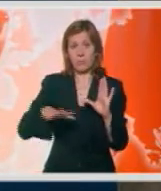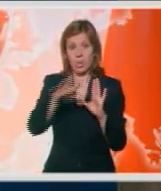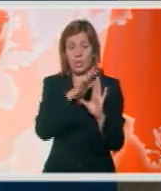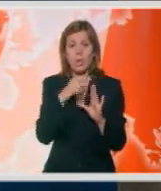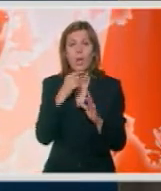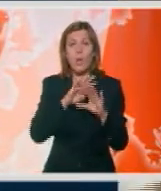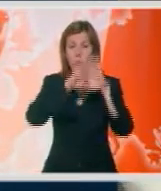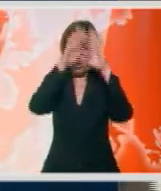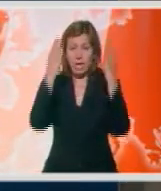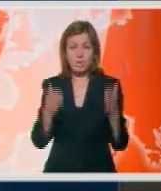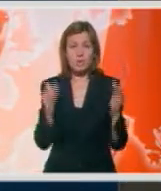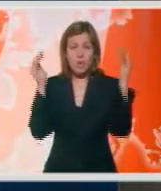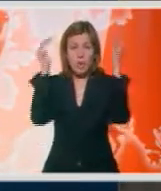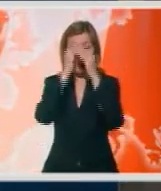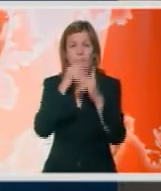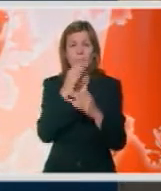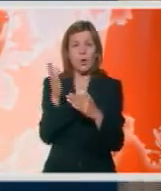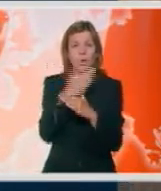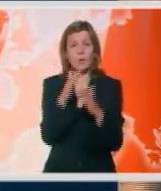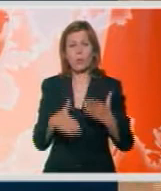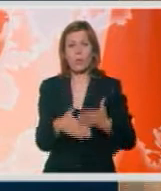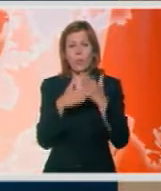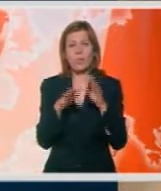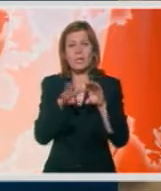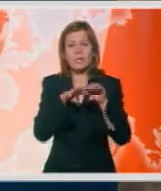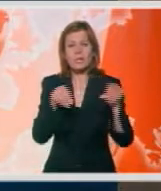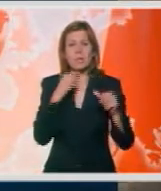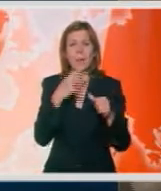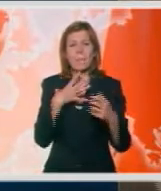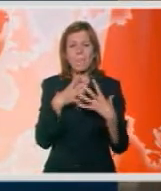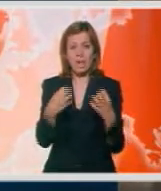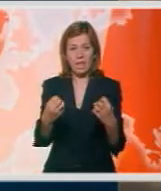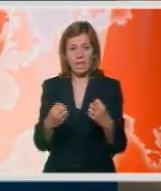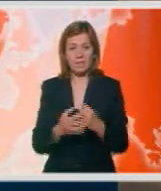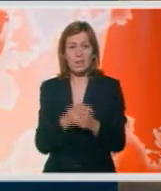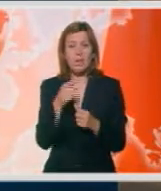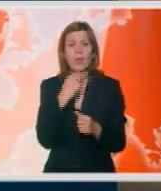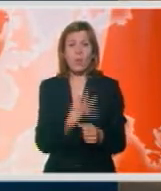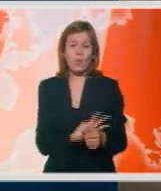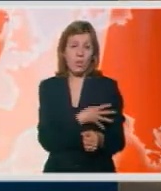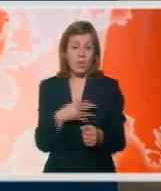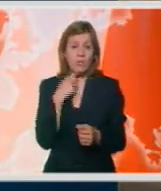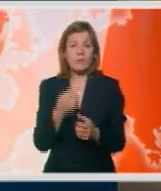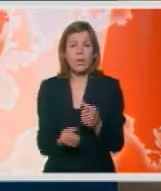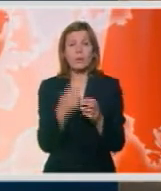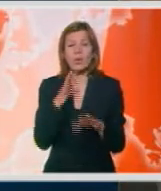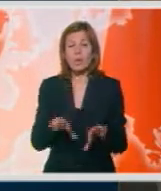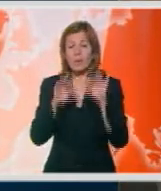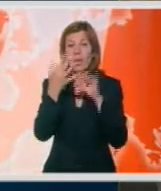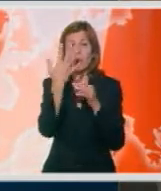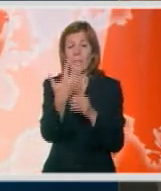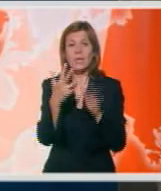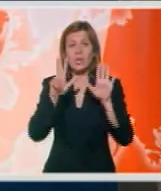se u pećinskom mraku orijentiše uz pomoć zemljenog magnetizma. U Hrvatskoj je otkrivena na 58